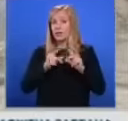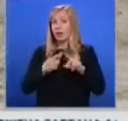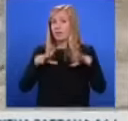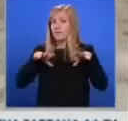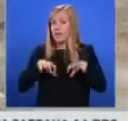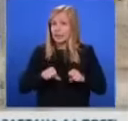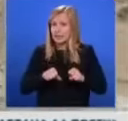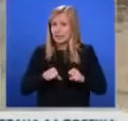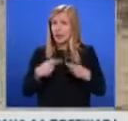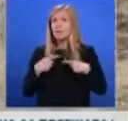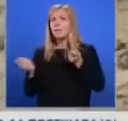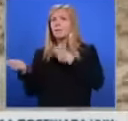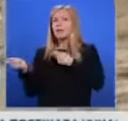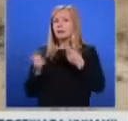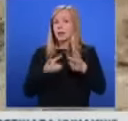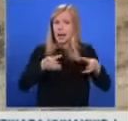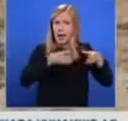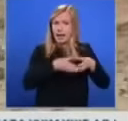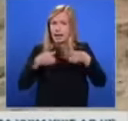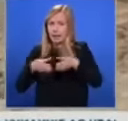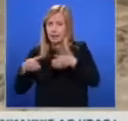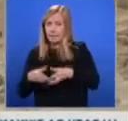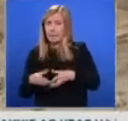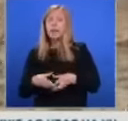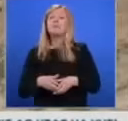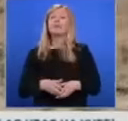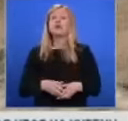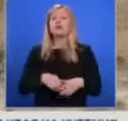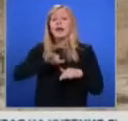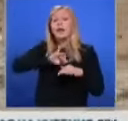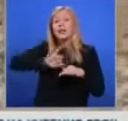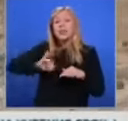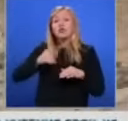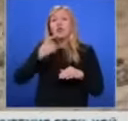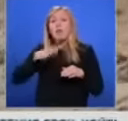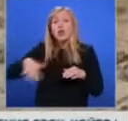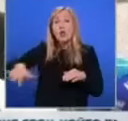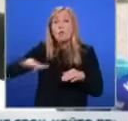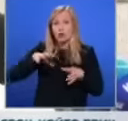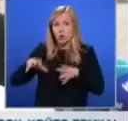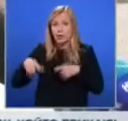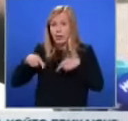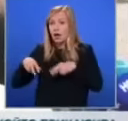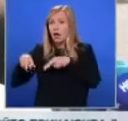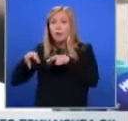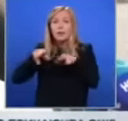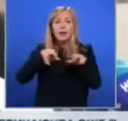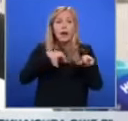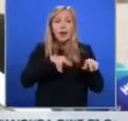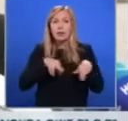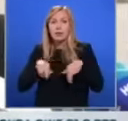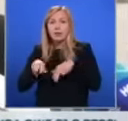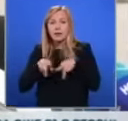съм изпратила екипи от басейнова дирекция, източно-беломорски регион, които обикалят и по притоците